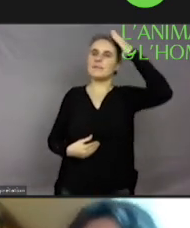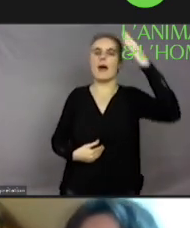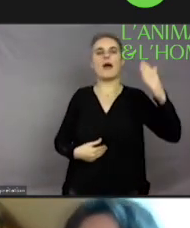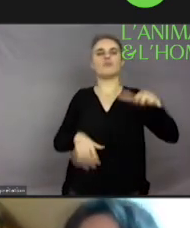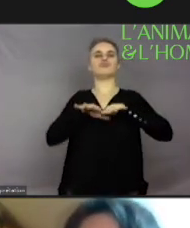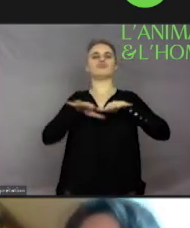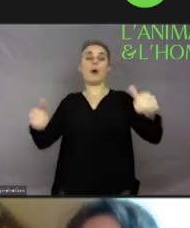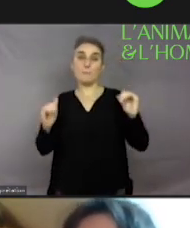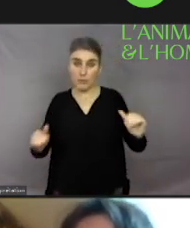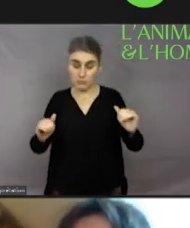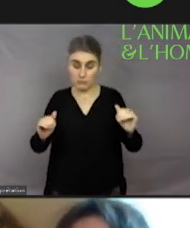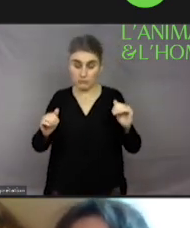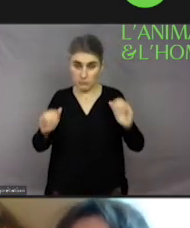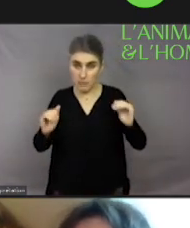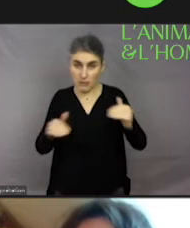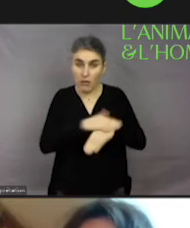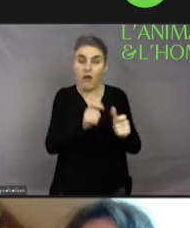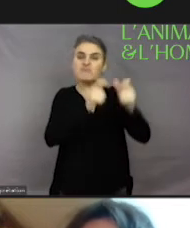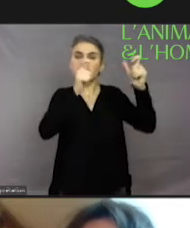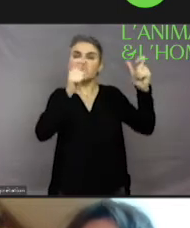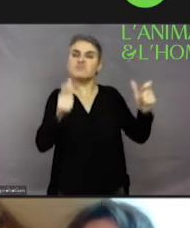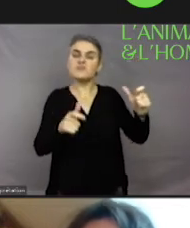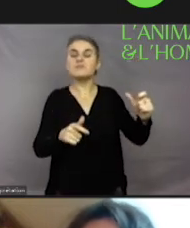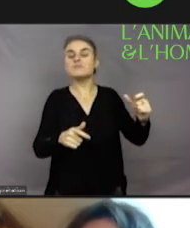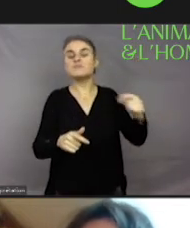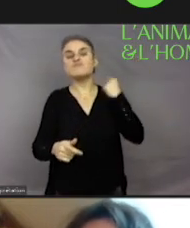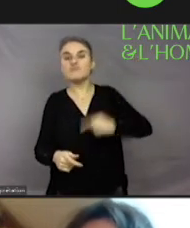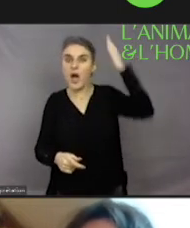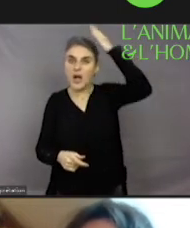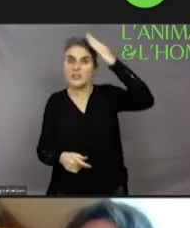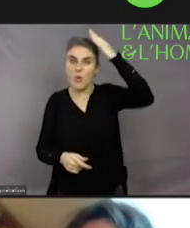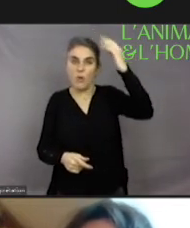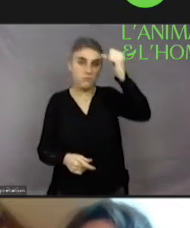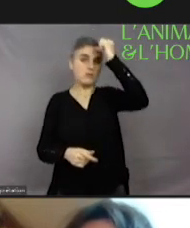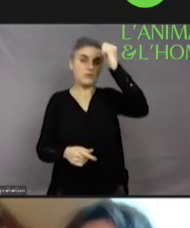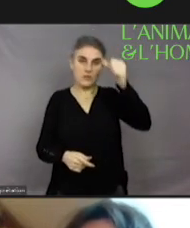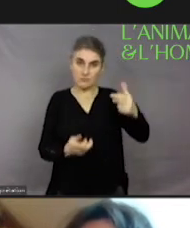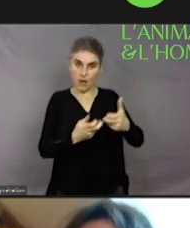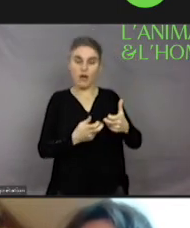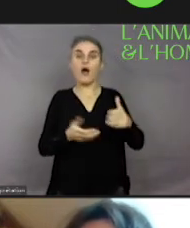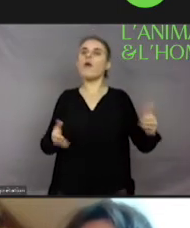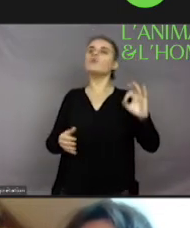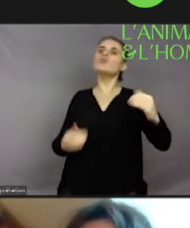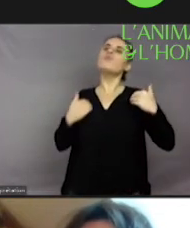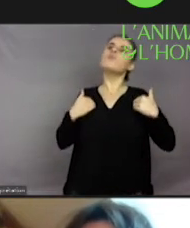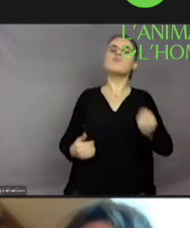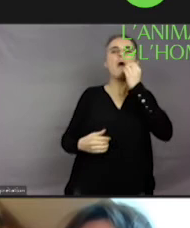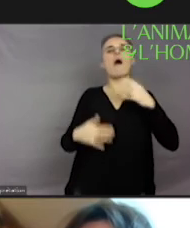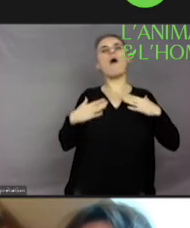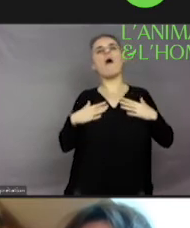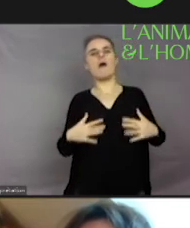de bien-être animal. Voilà. Qu'est-ce qu'on peut faire pour protéger ce vrai sens de sentience et les conséquences nécessaires de ce fait ?